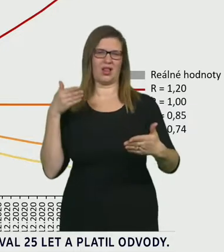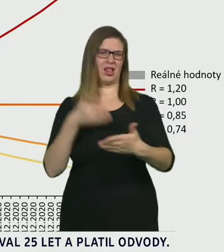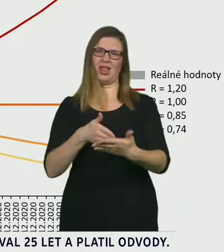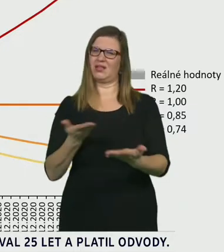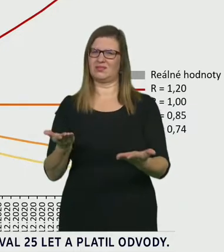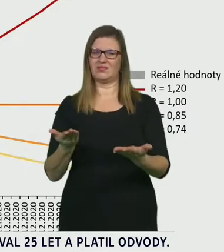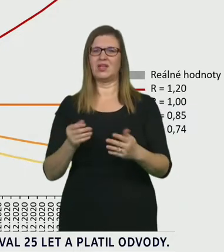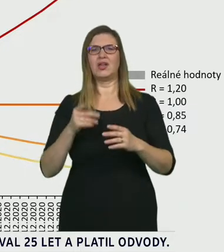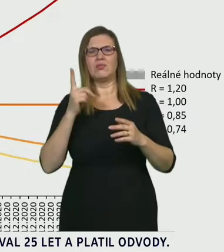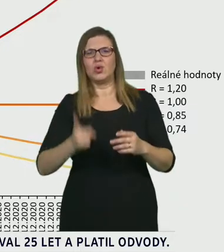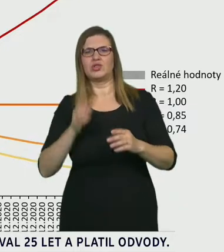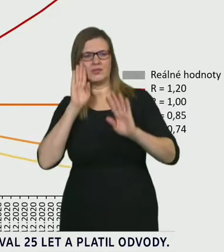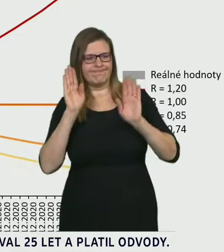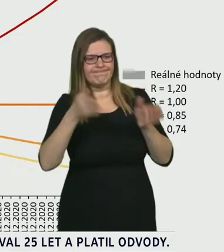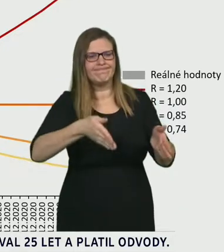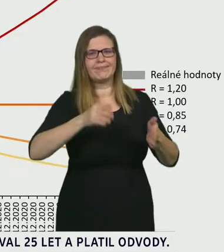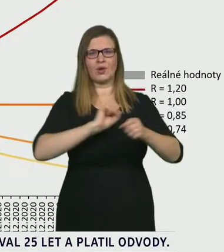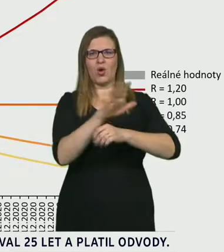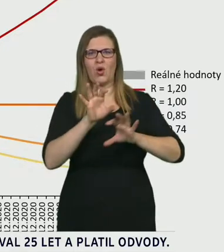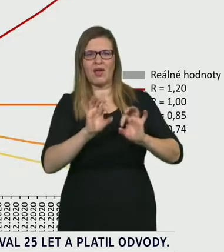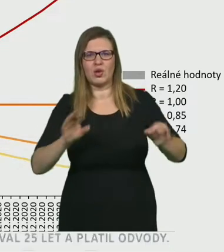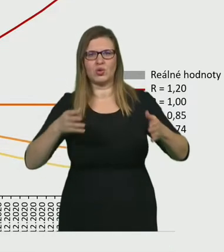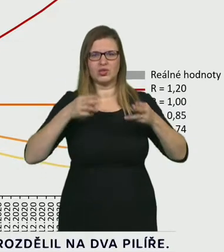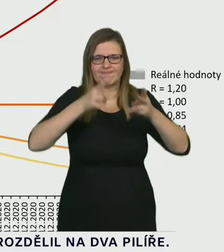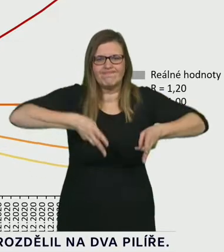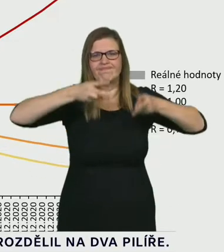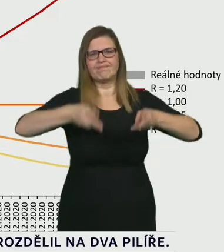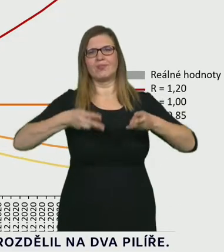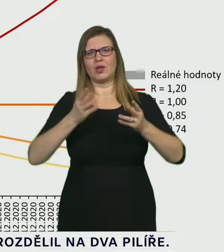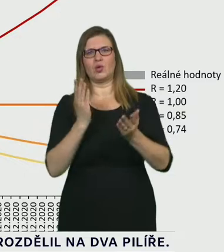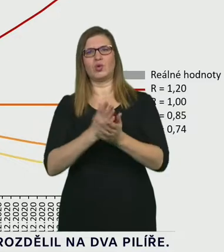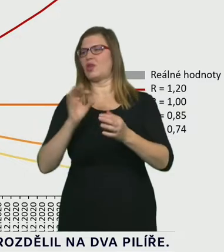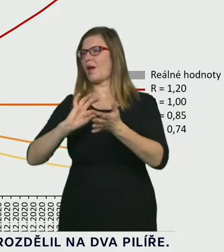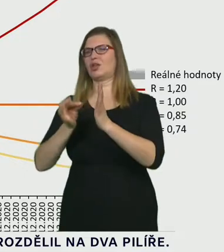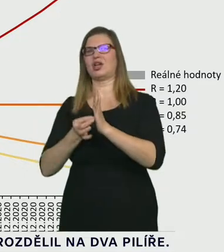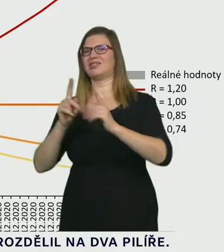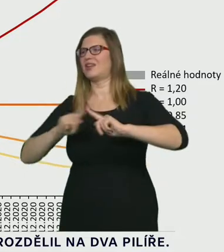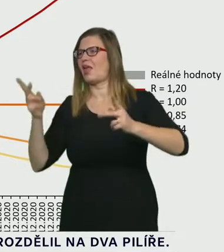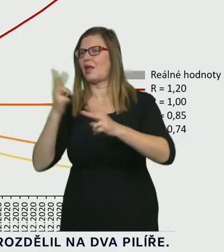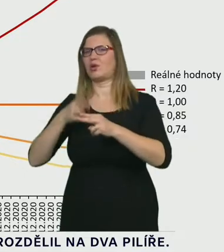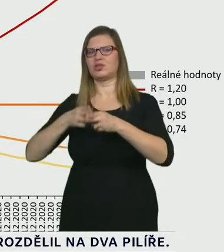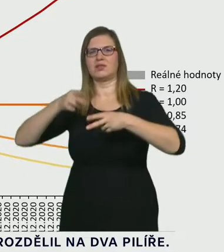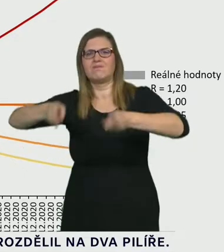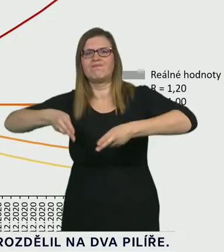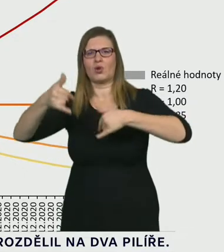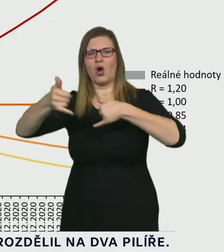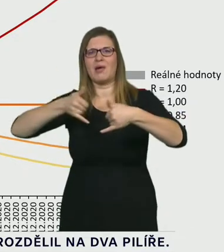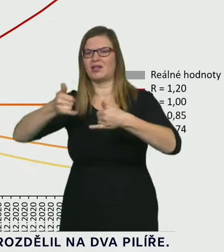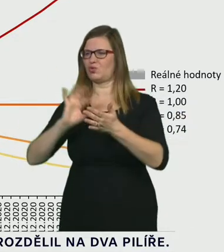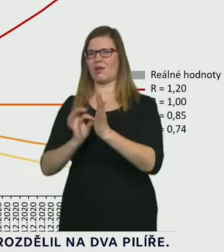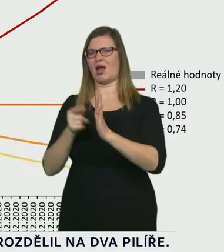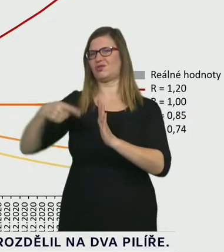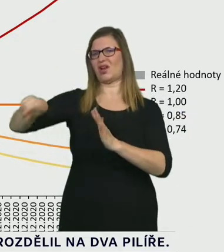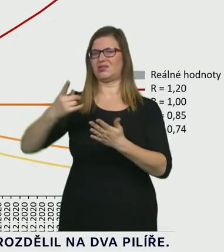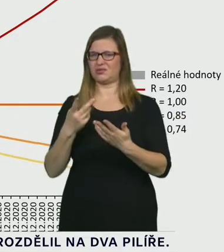celorepublikově jsme ve fázi stagnace v některých regionech i ve fázi už mírného růstu. Počet